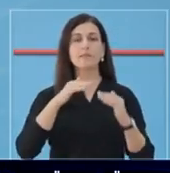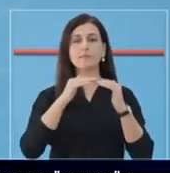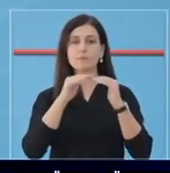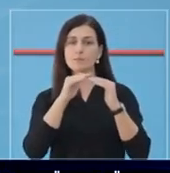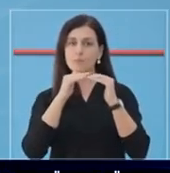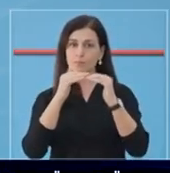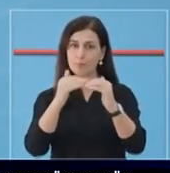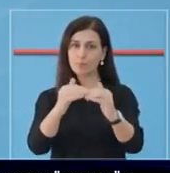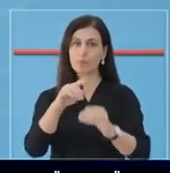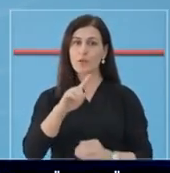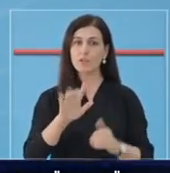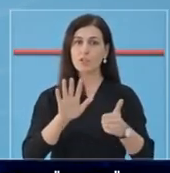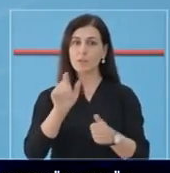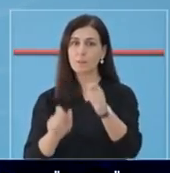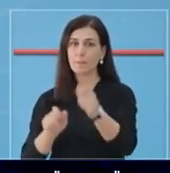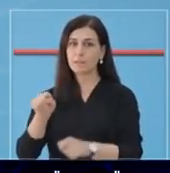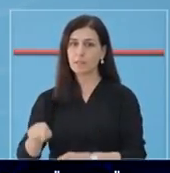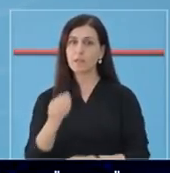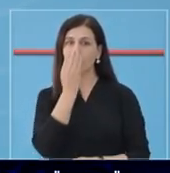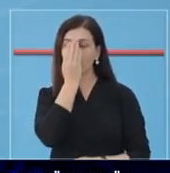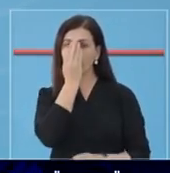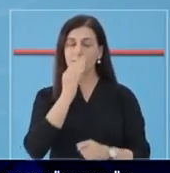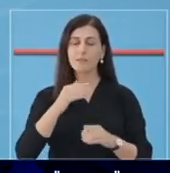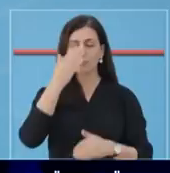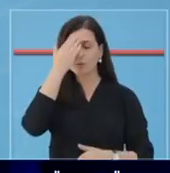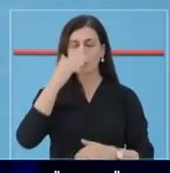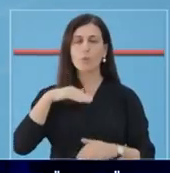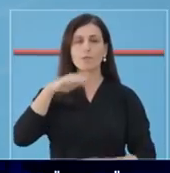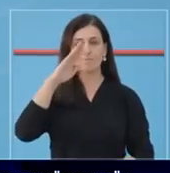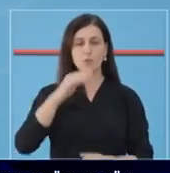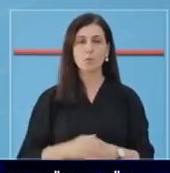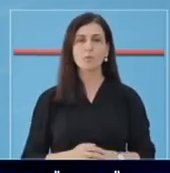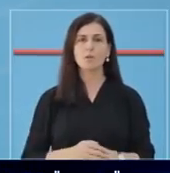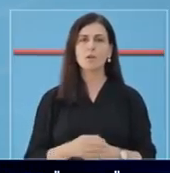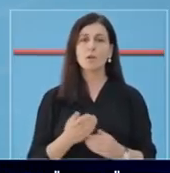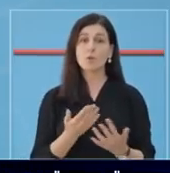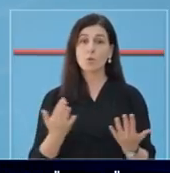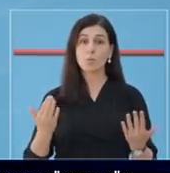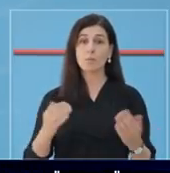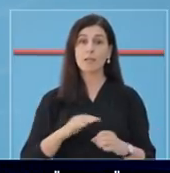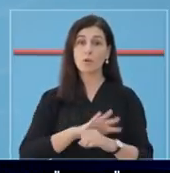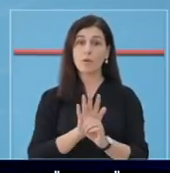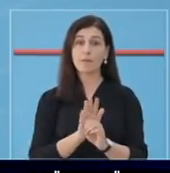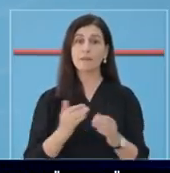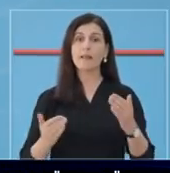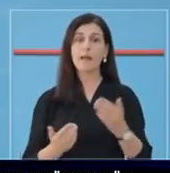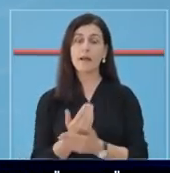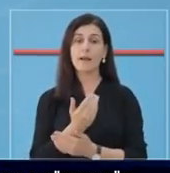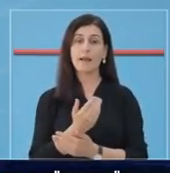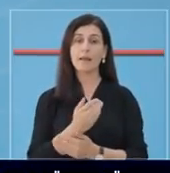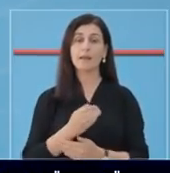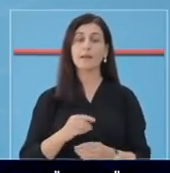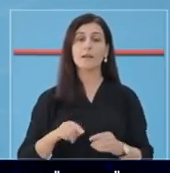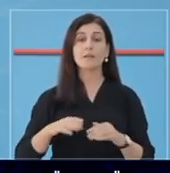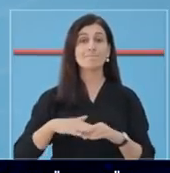Kemi 16 raste që janë të shtruar në spital, 4 për e cilve janë terapi intensive. Numëri rasteve të konfirmuar a COVID